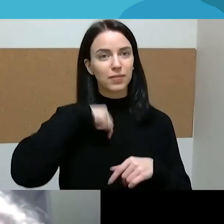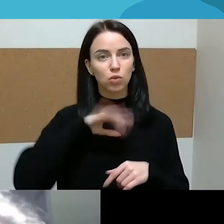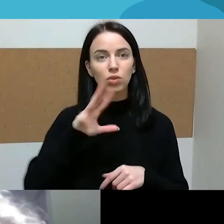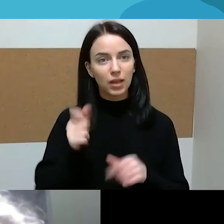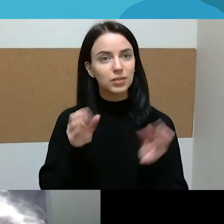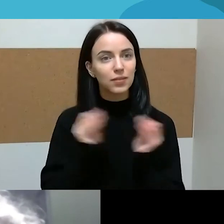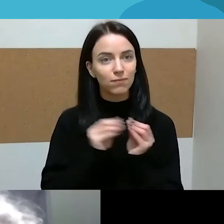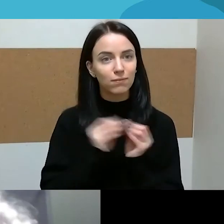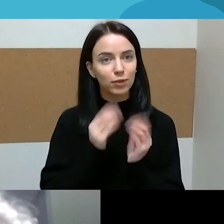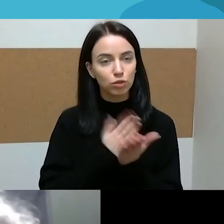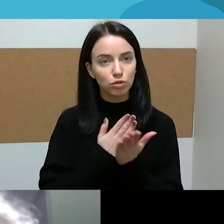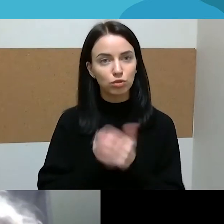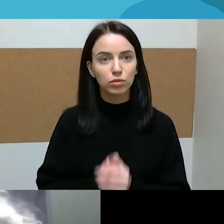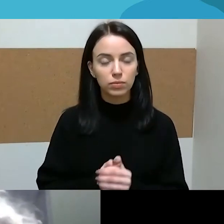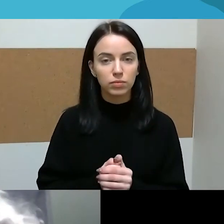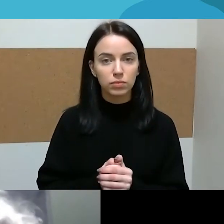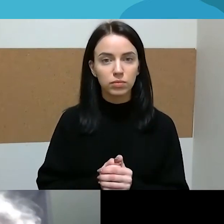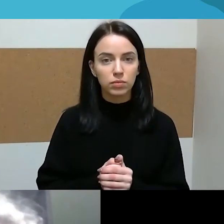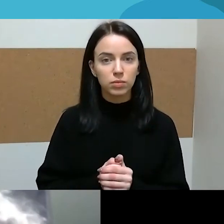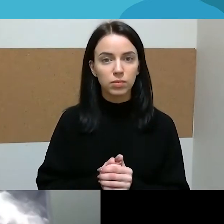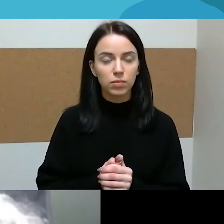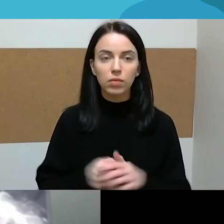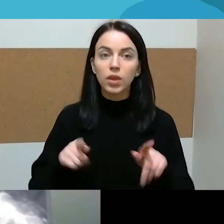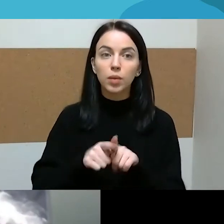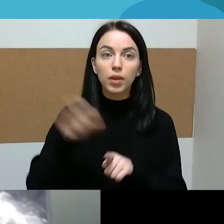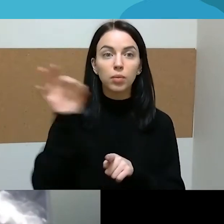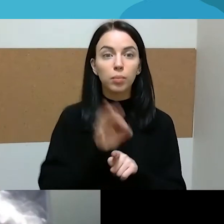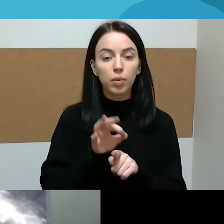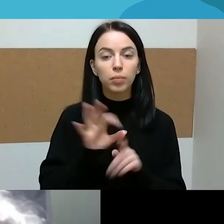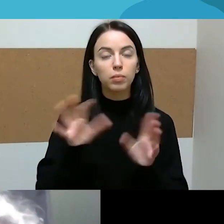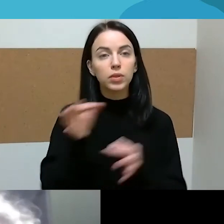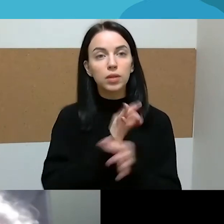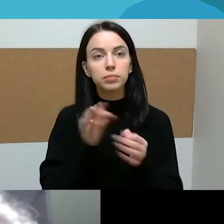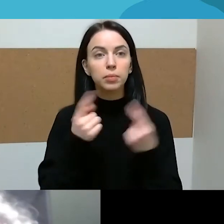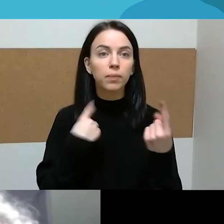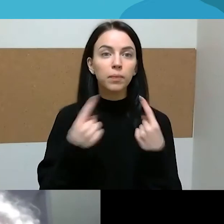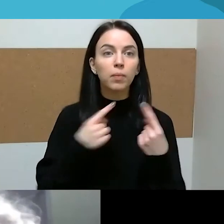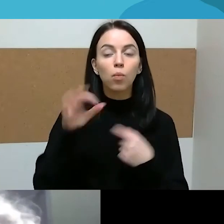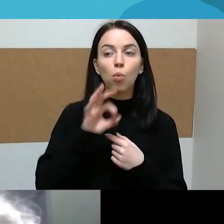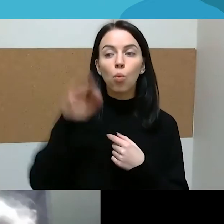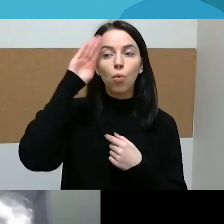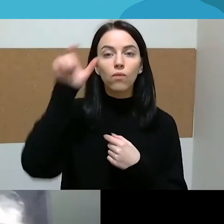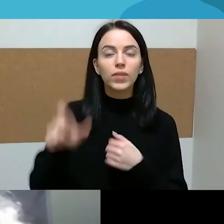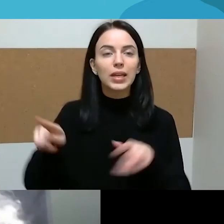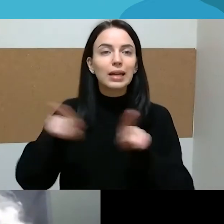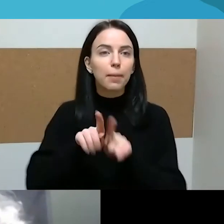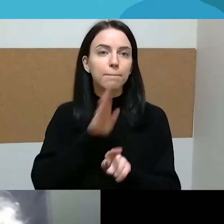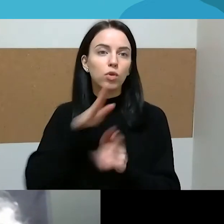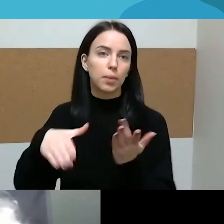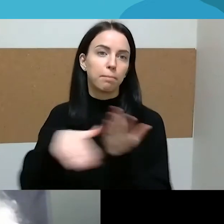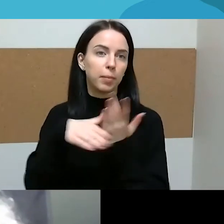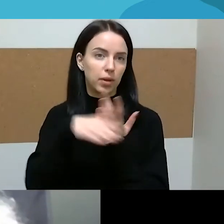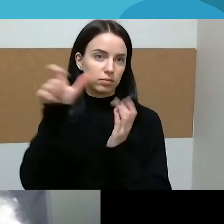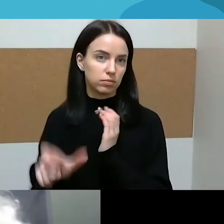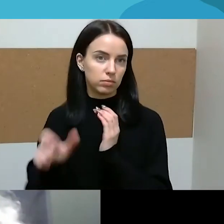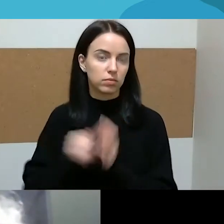dažnai kalbame, kaip apie moters pagalbininkus, kas man turdo irgi yra toks pavojingas diskursas, nes aš esu įsitikinus,